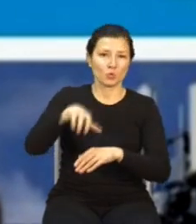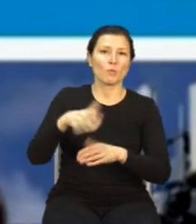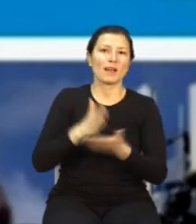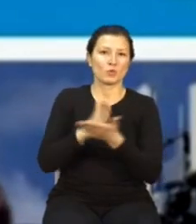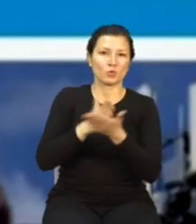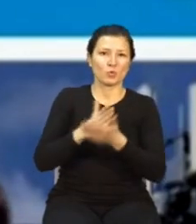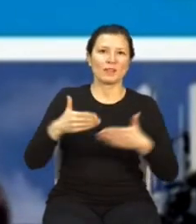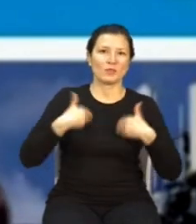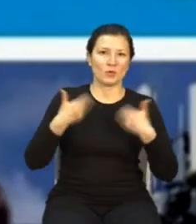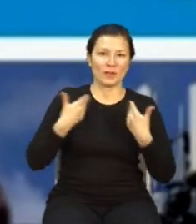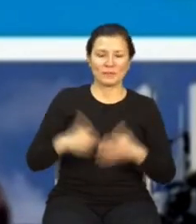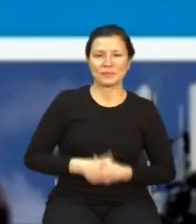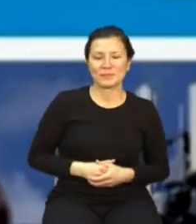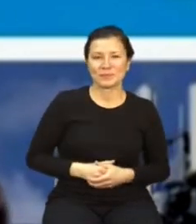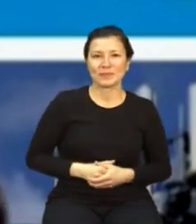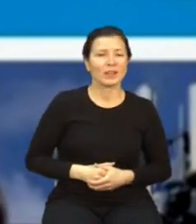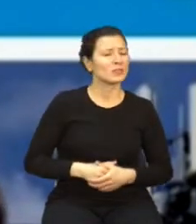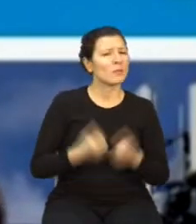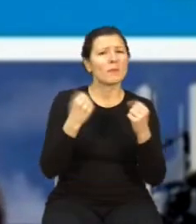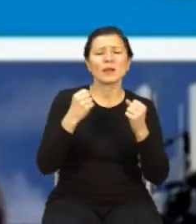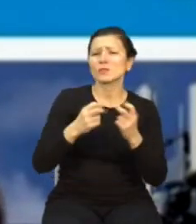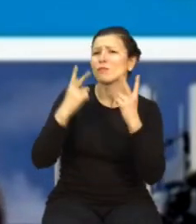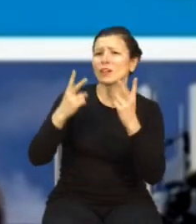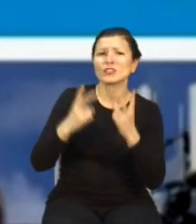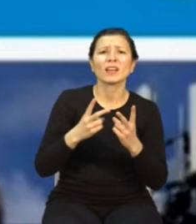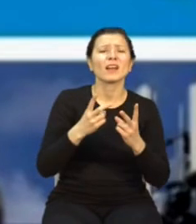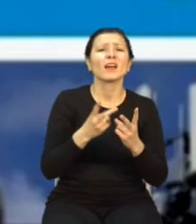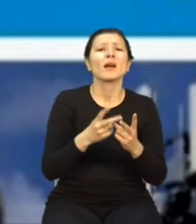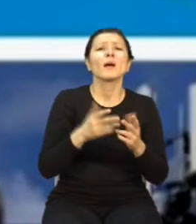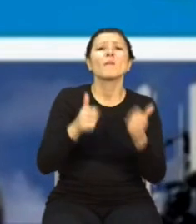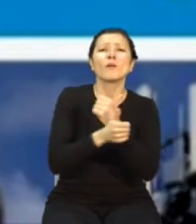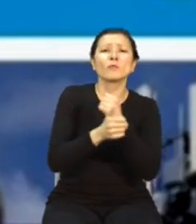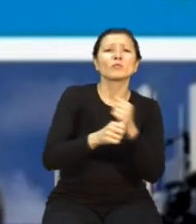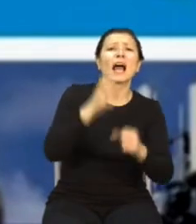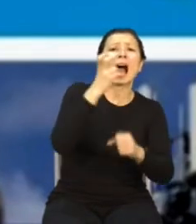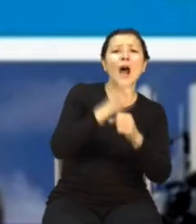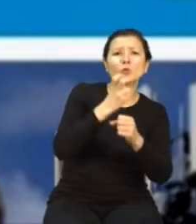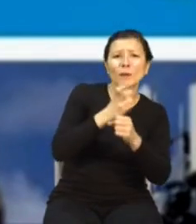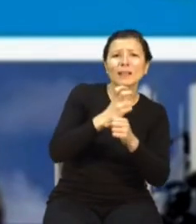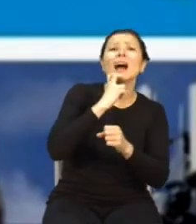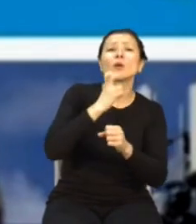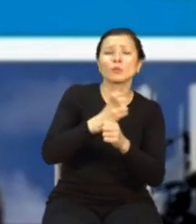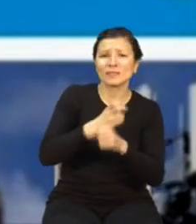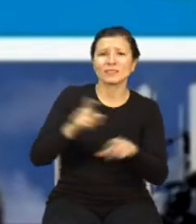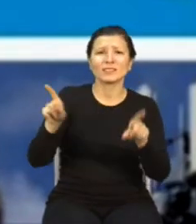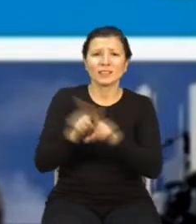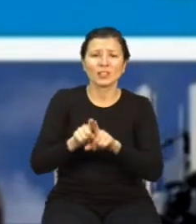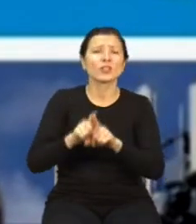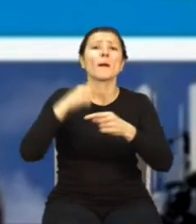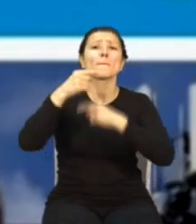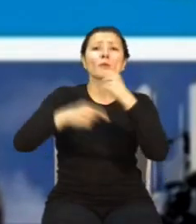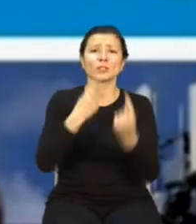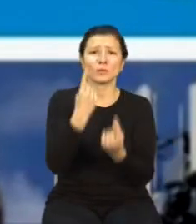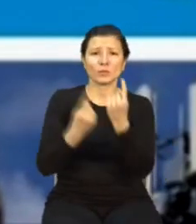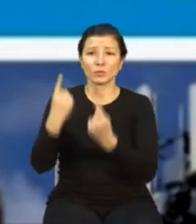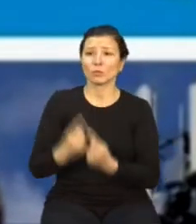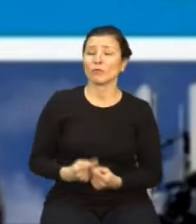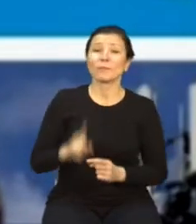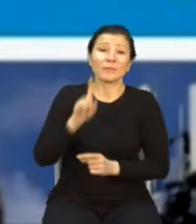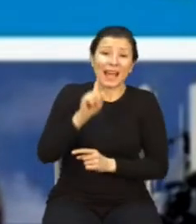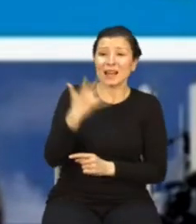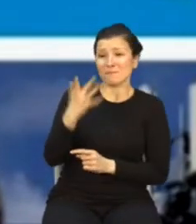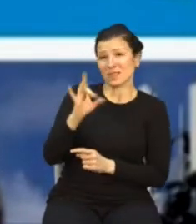są niezwykle potrzebne z punktu widzenia automatyzacji procesów przemysłowych. Niemniej jednak 5G doprowadziło do pewnych